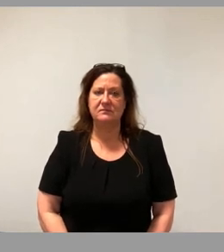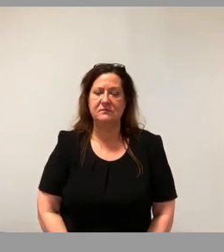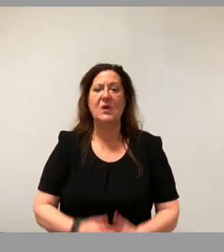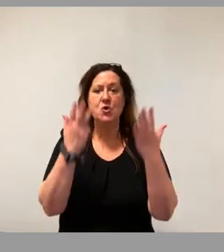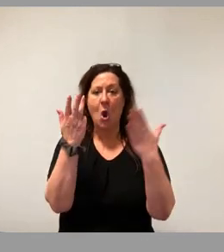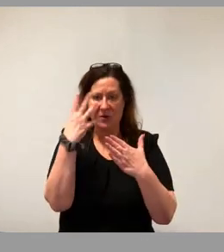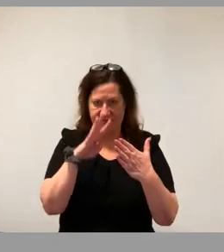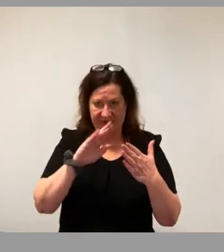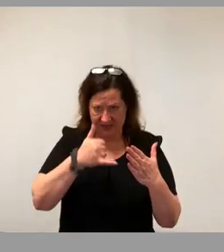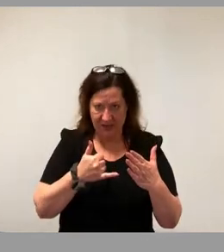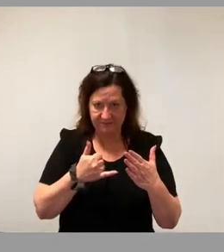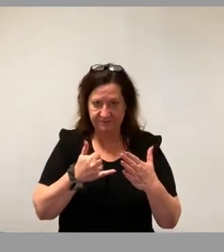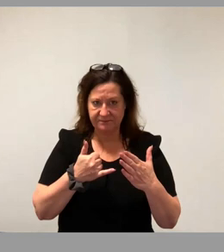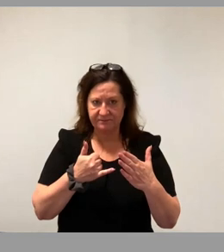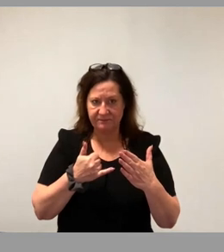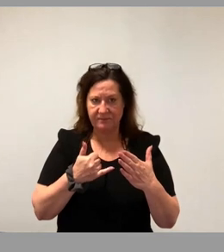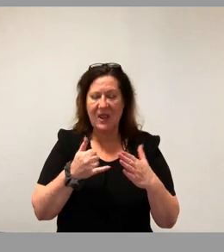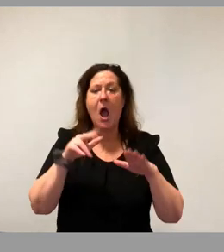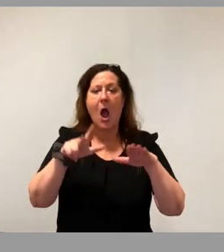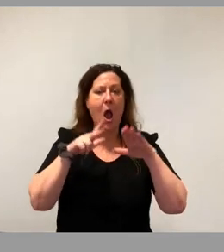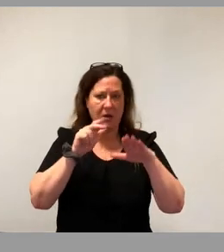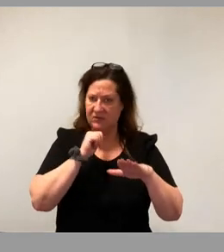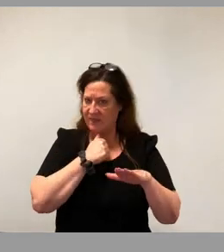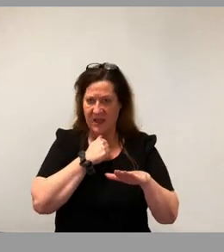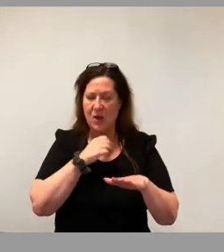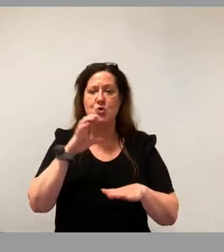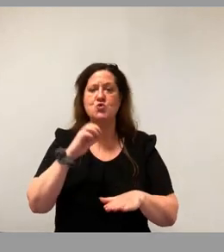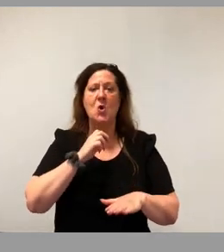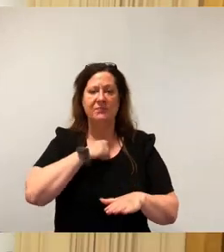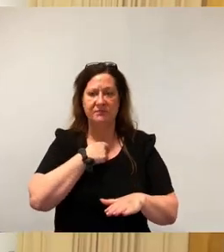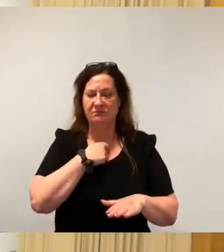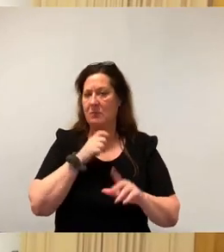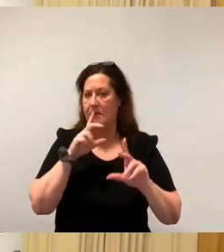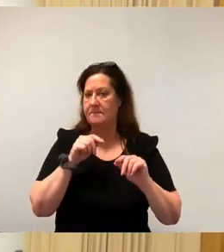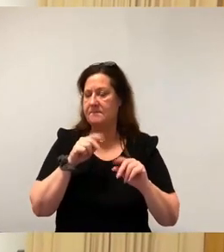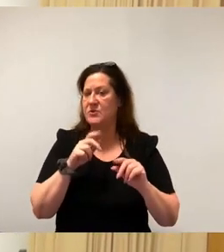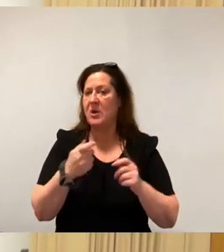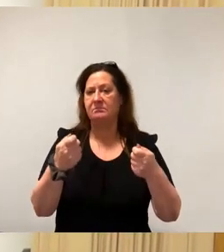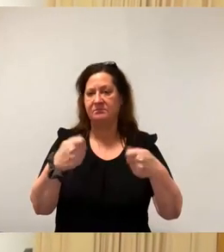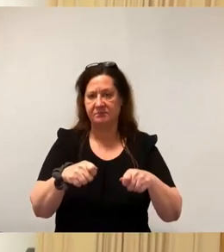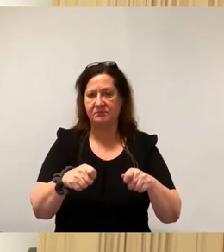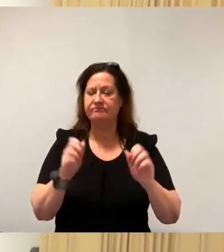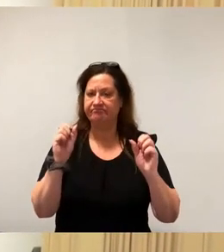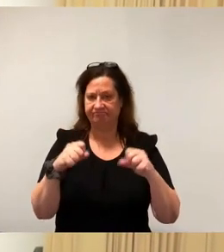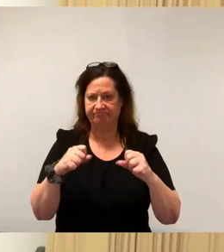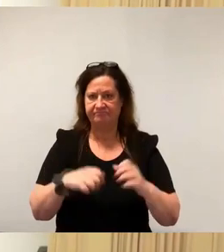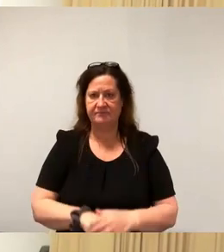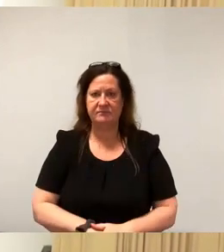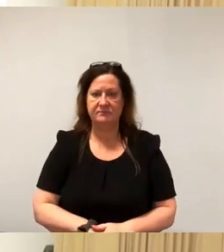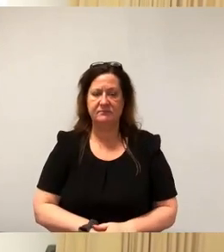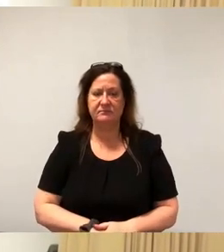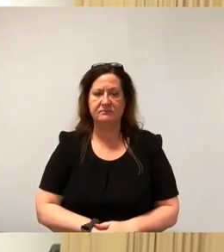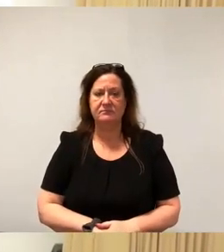49, ja, stimmen, 18, nein, stimmen, null Enthaltungen, damit zu beschlossen. Das bringt